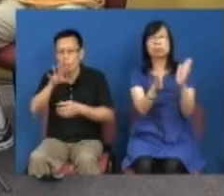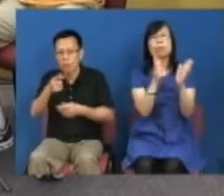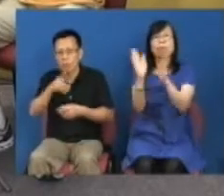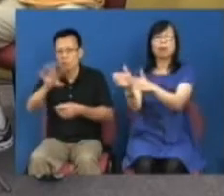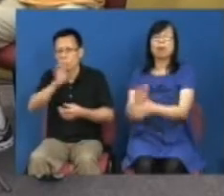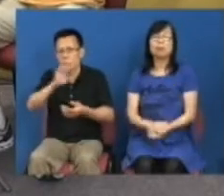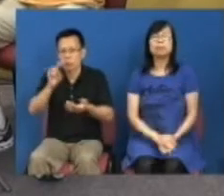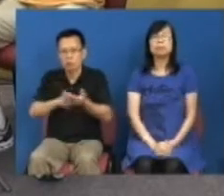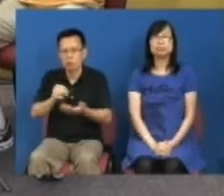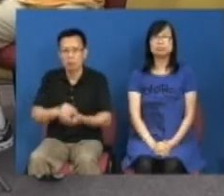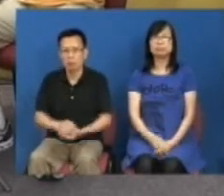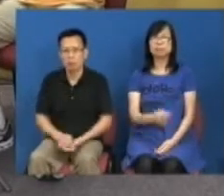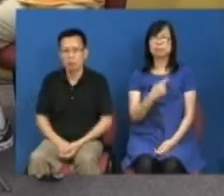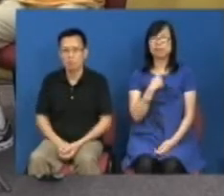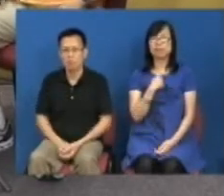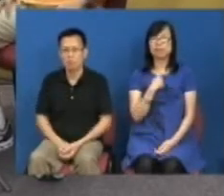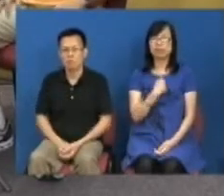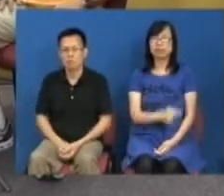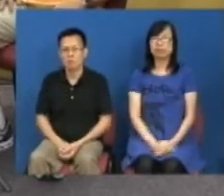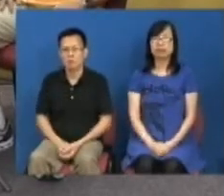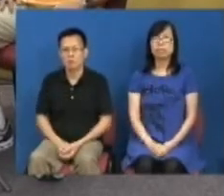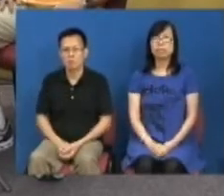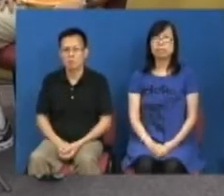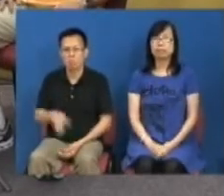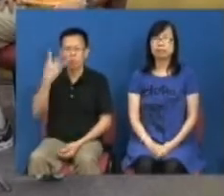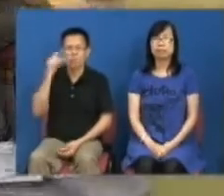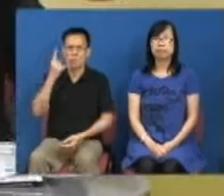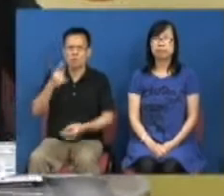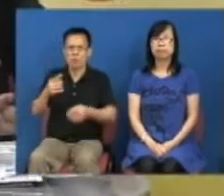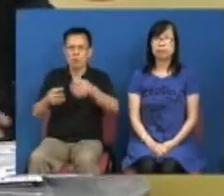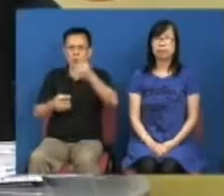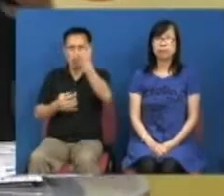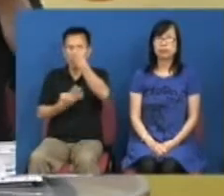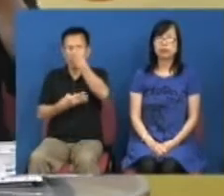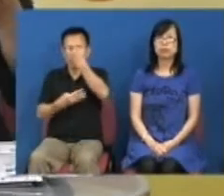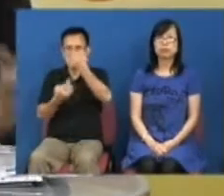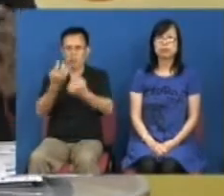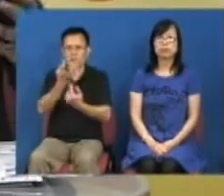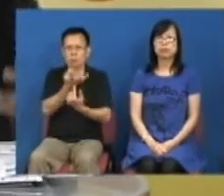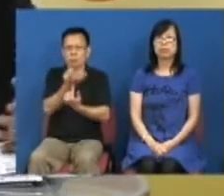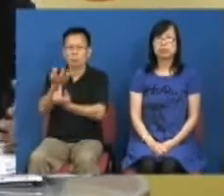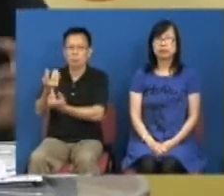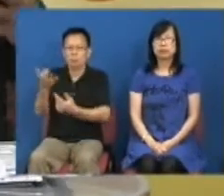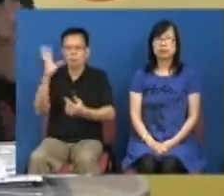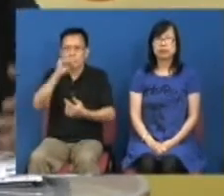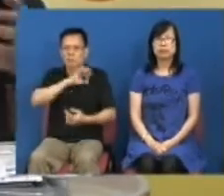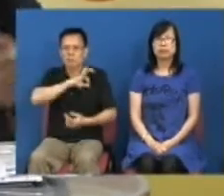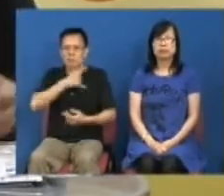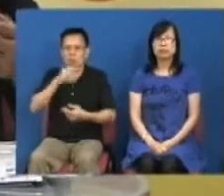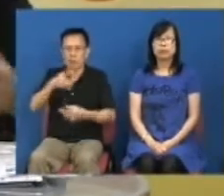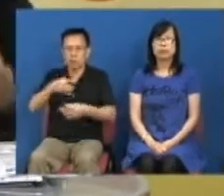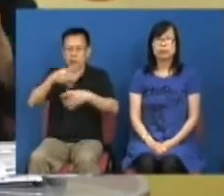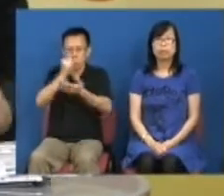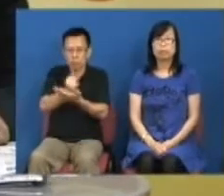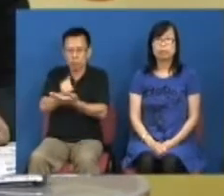吗是的你看那晚祝国卖会就知道了说了有坐满多少个运动场然后才会